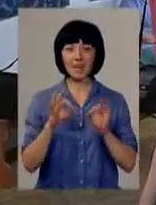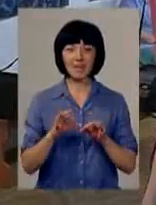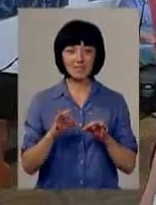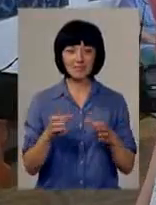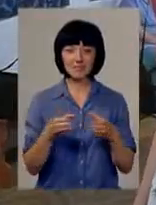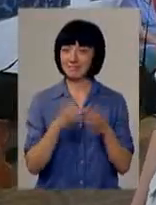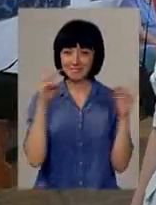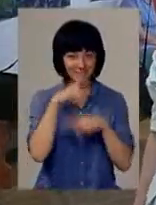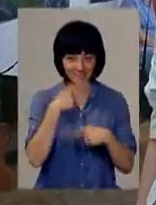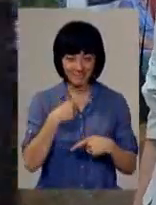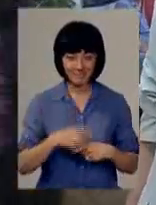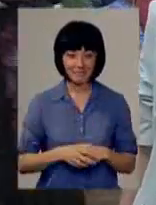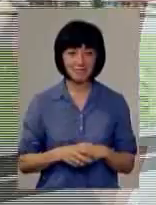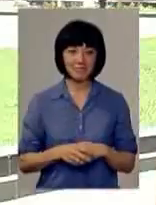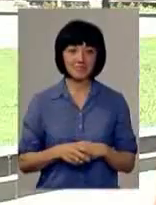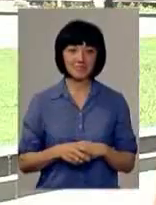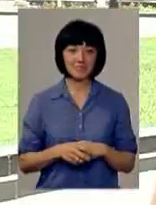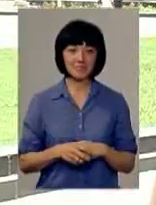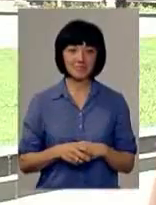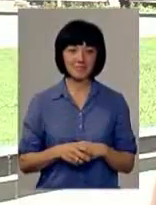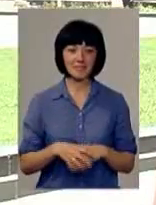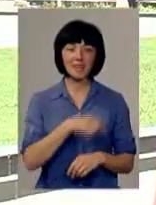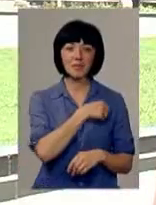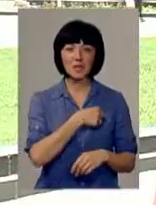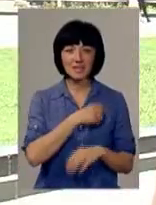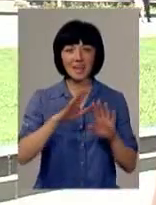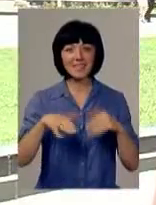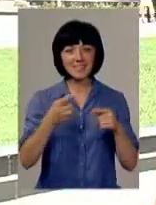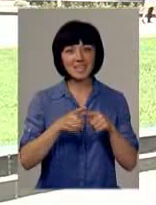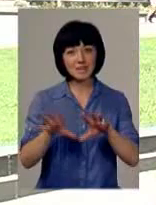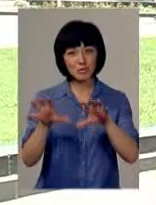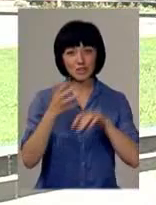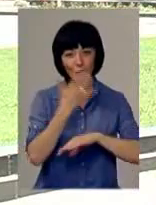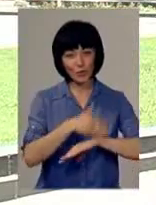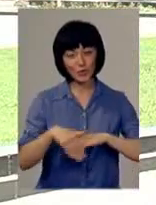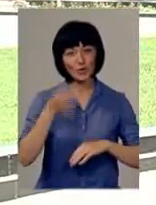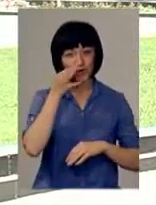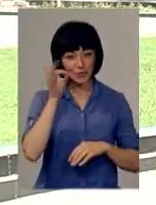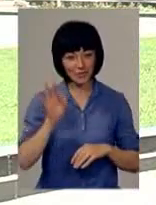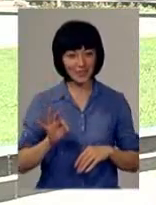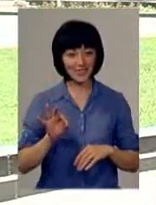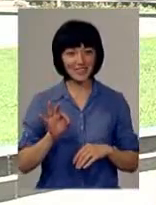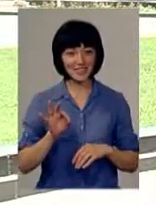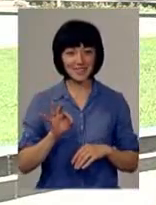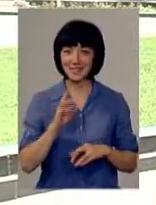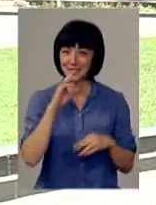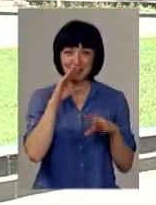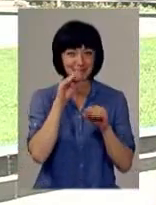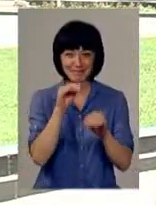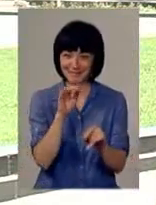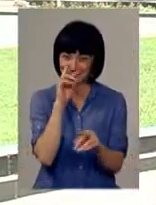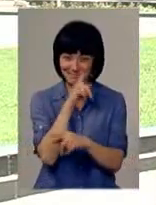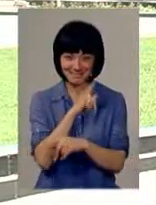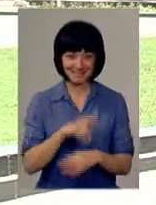Ха-ха-ха!